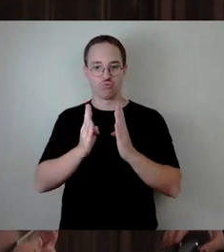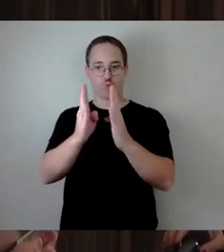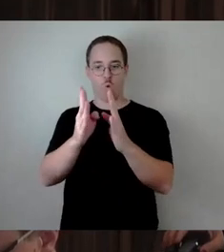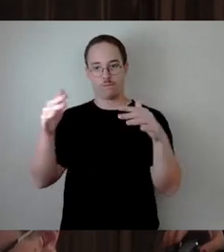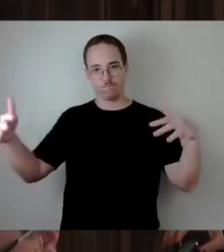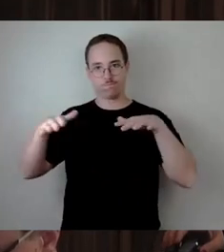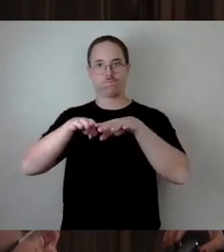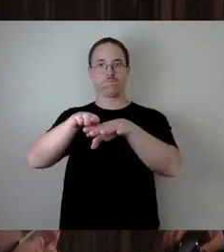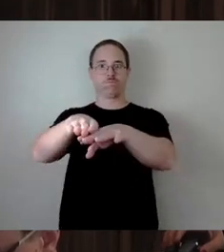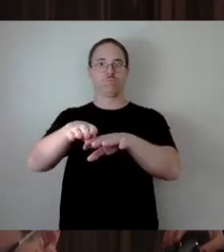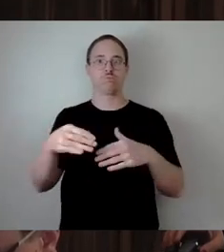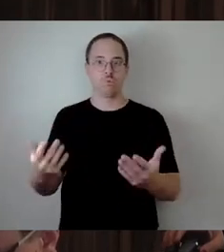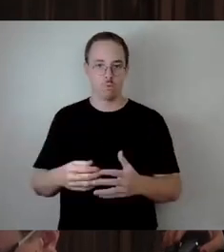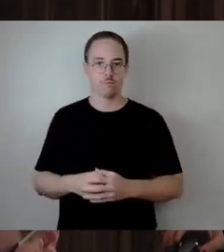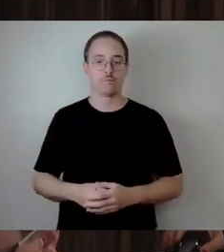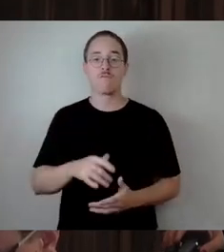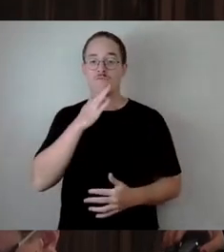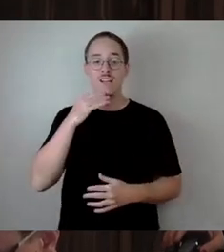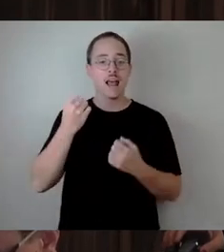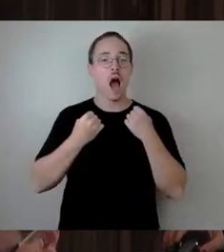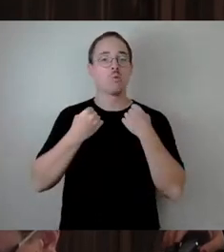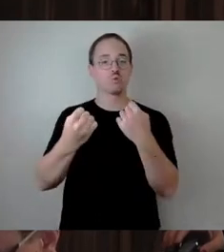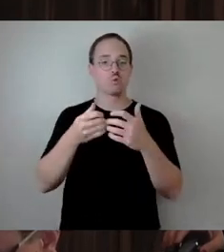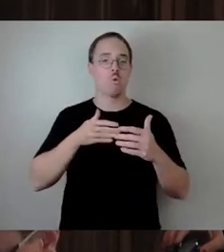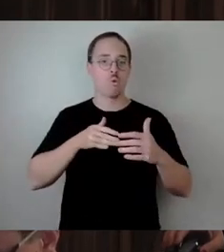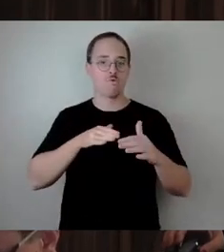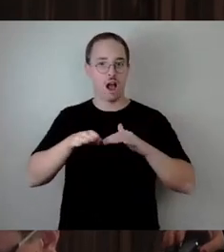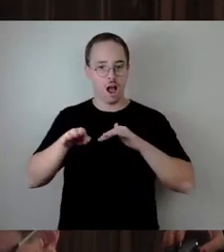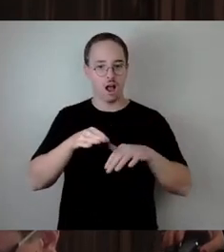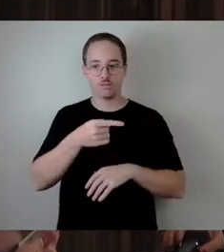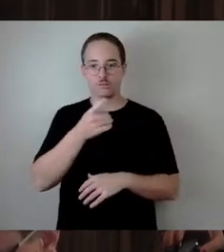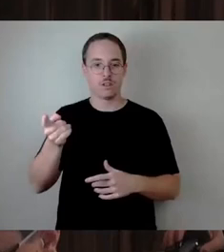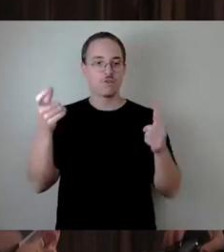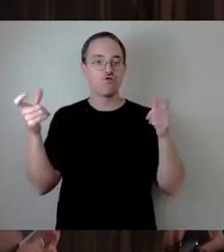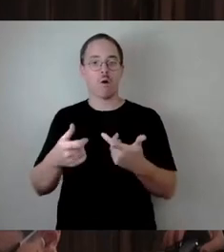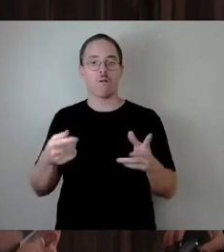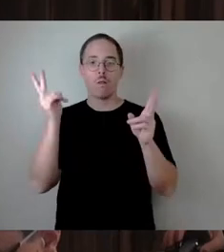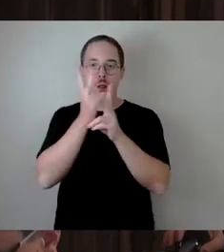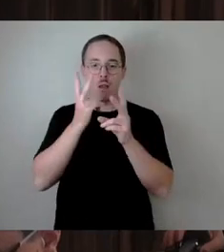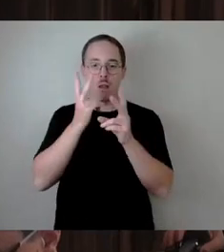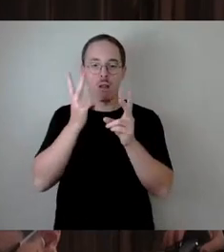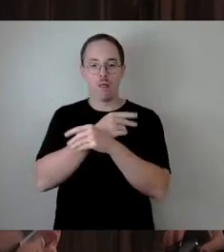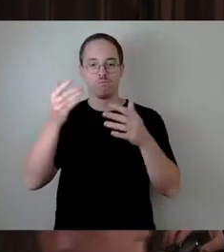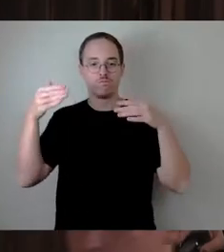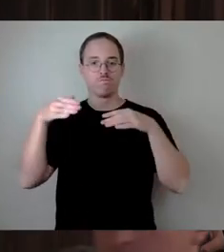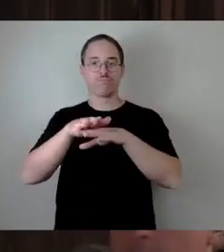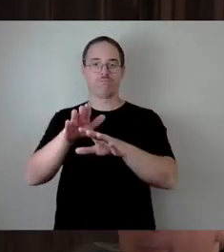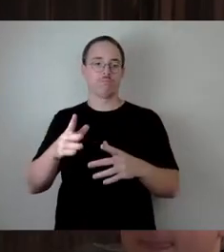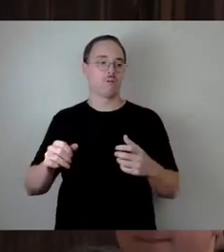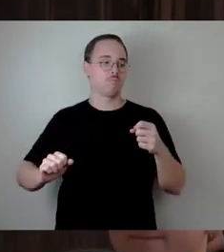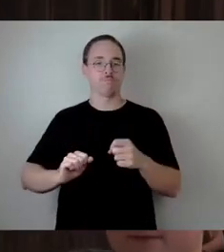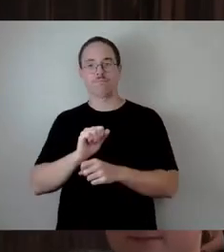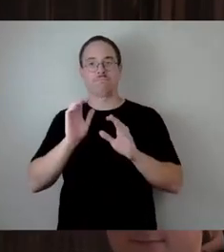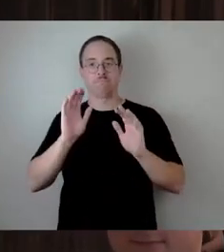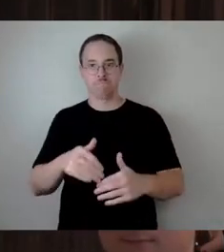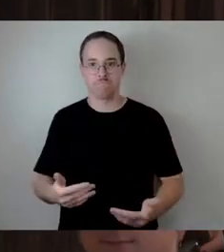diese Sperrung nicht, sodass die Straßenbahn nicht oder verzögert in die Haltestelle ein- oder ausfahren kann. Die Straßenbahnen durften oft mindestens